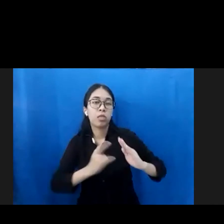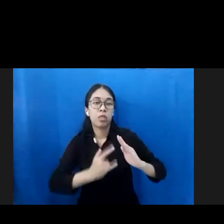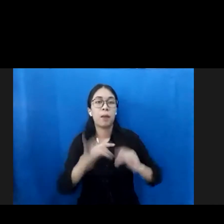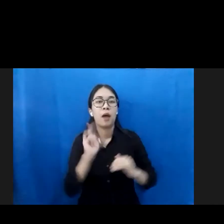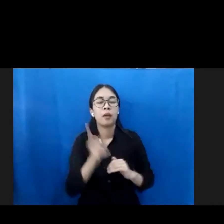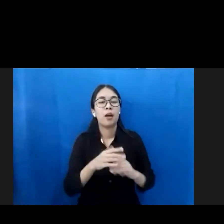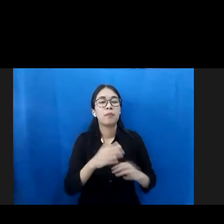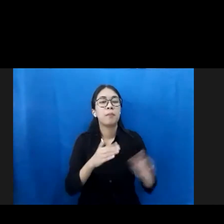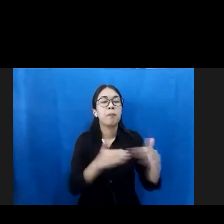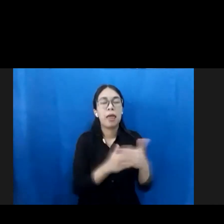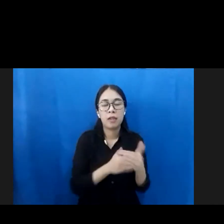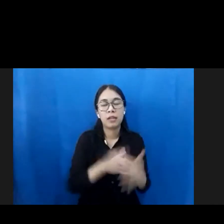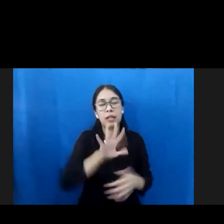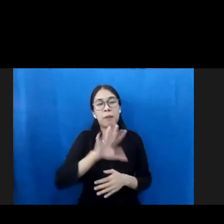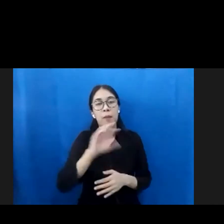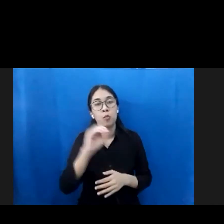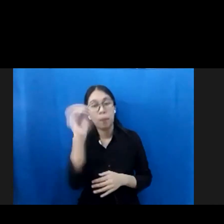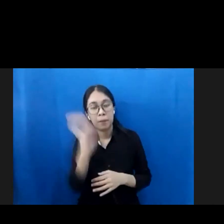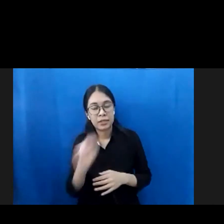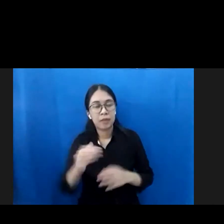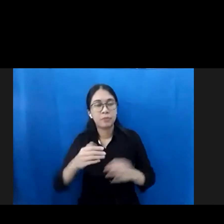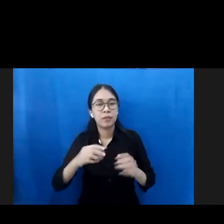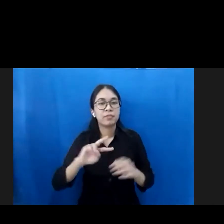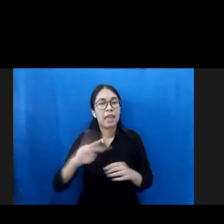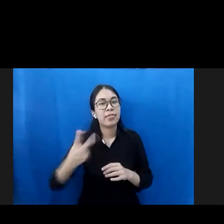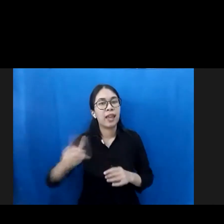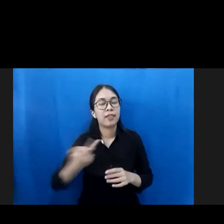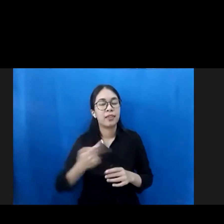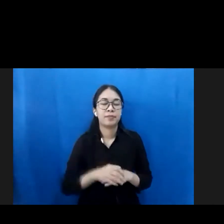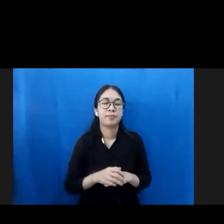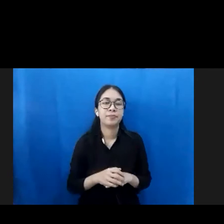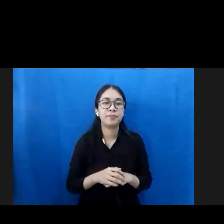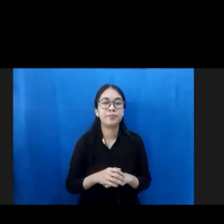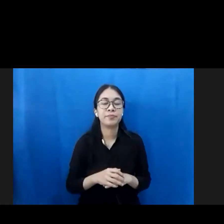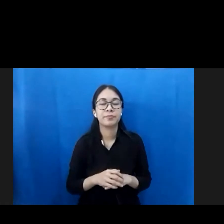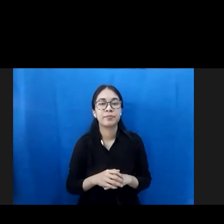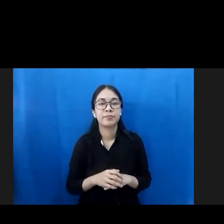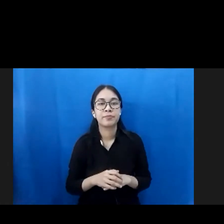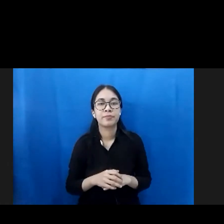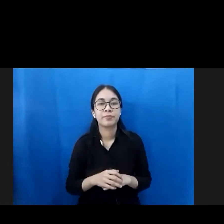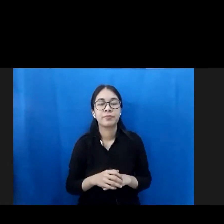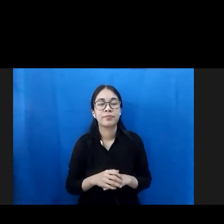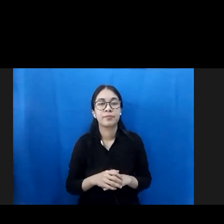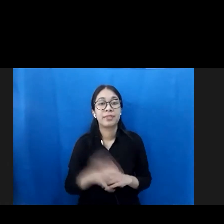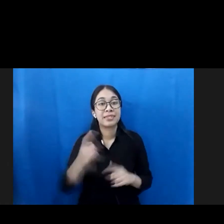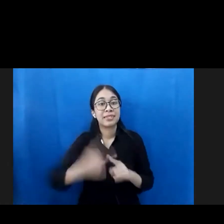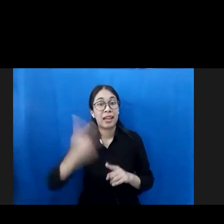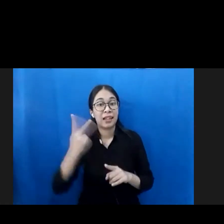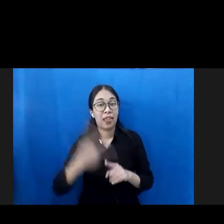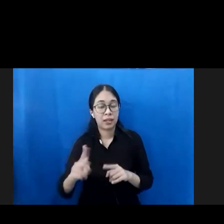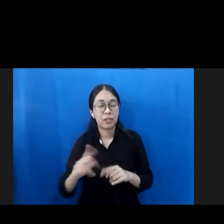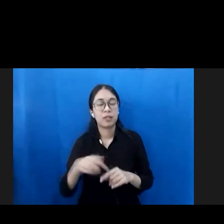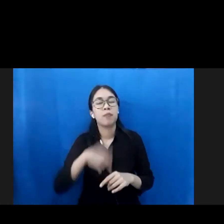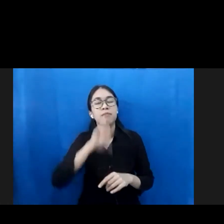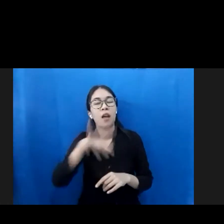% secara bergantian mungkin saya sekali lagi sangat memohon maaf